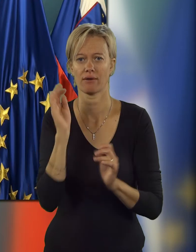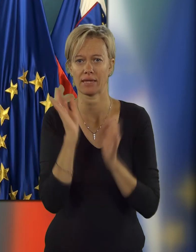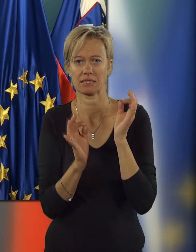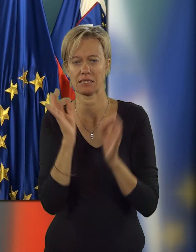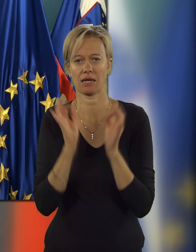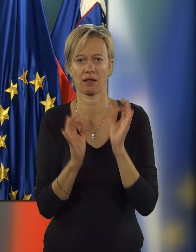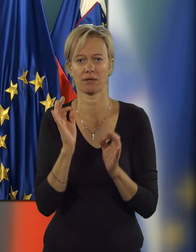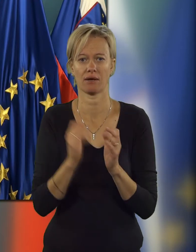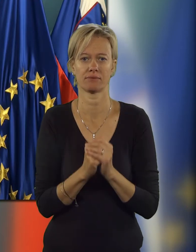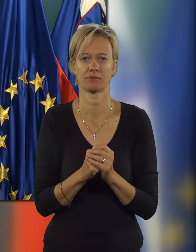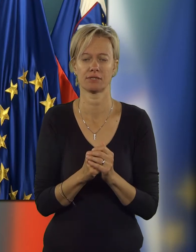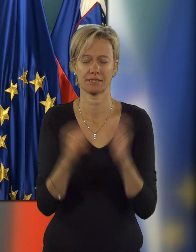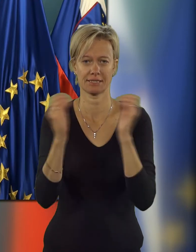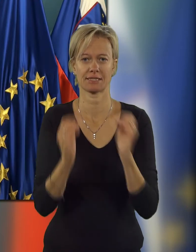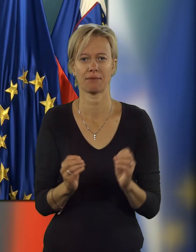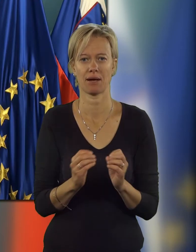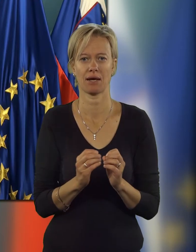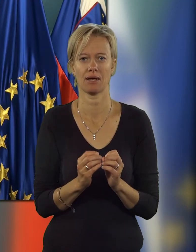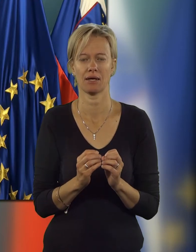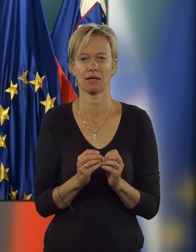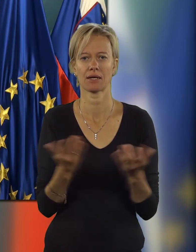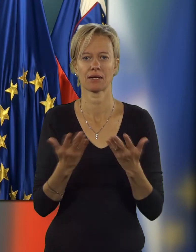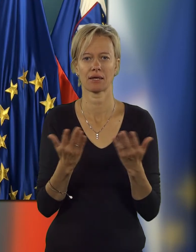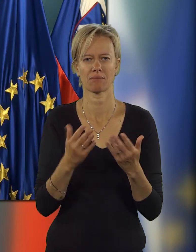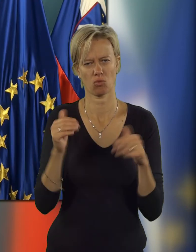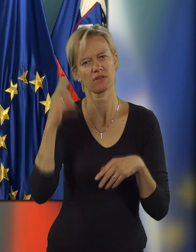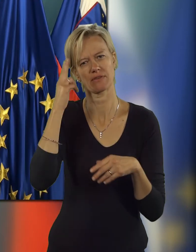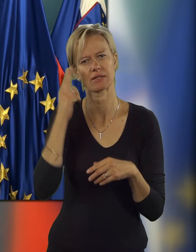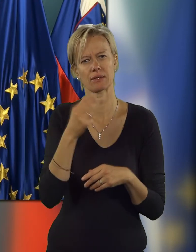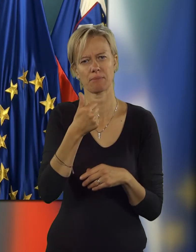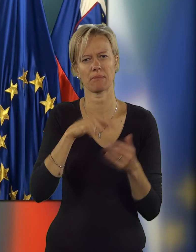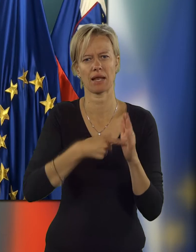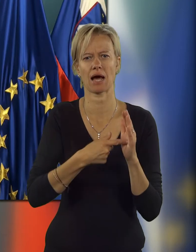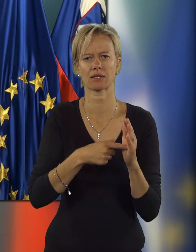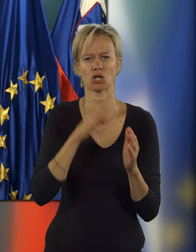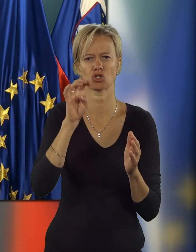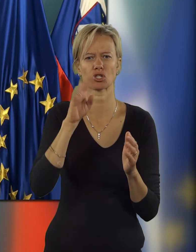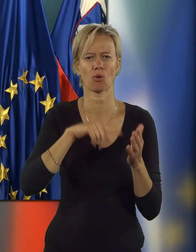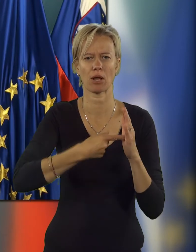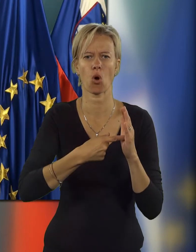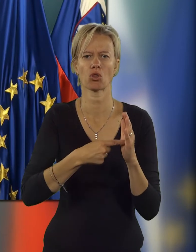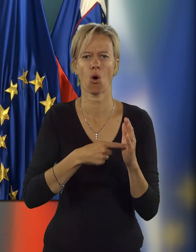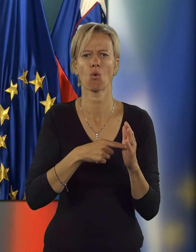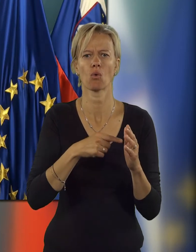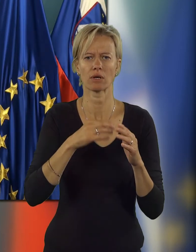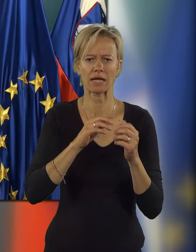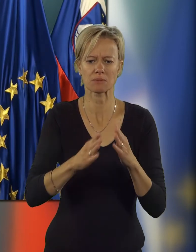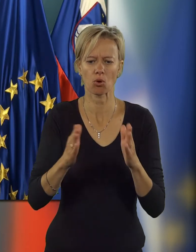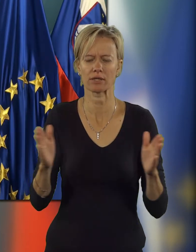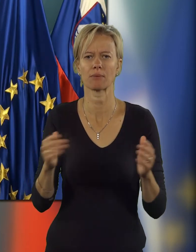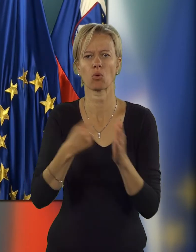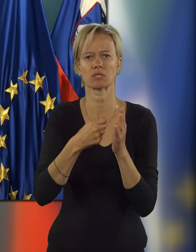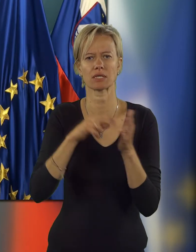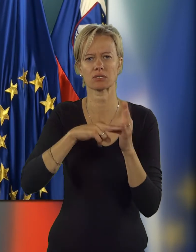različna testiranja sistema, to ICSD, kjer morate vedeti, milijardo štirsto milijono se razporedi